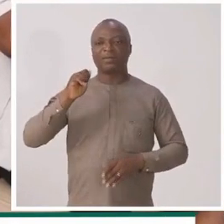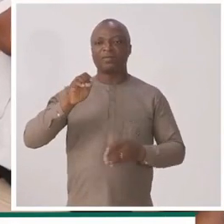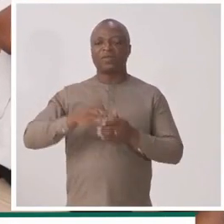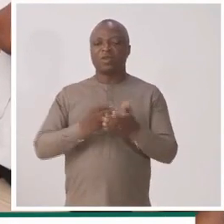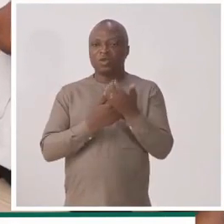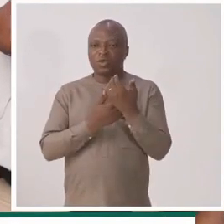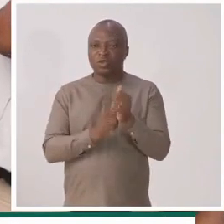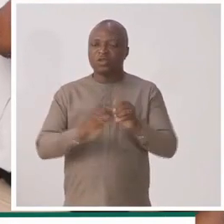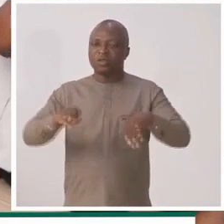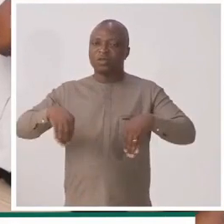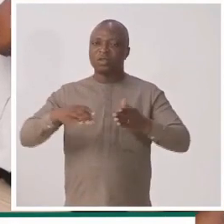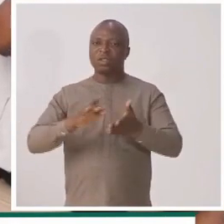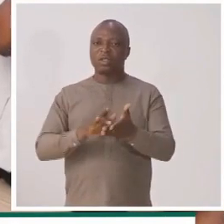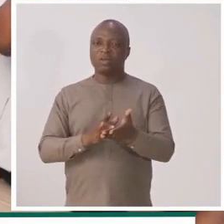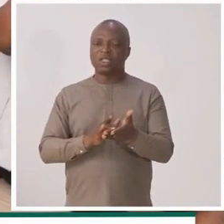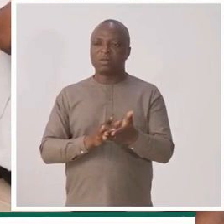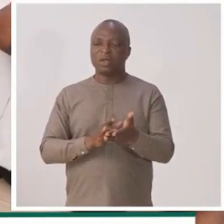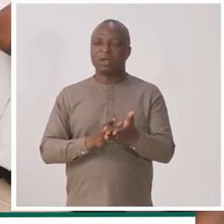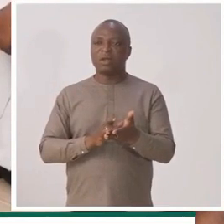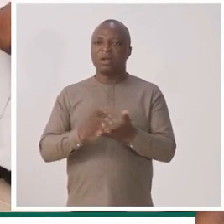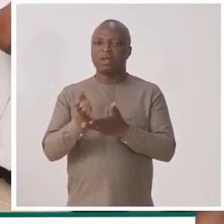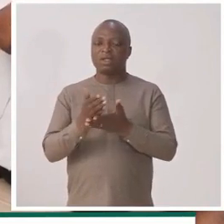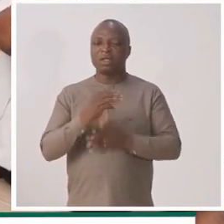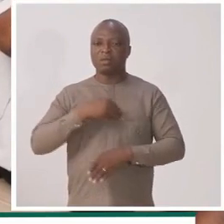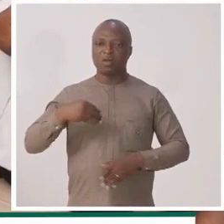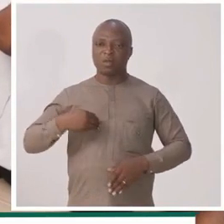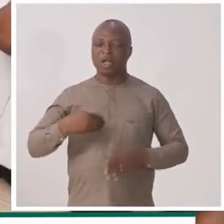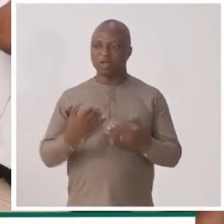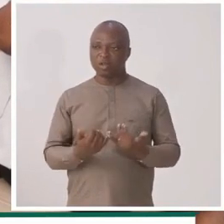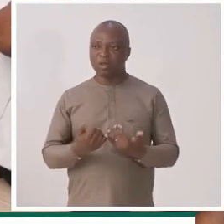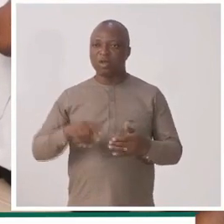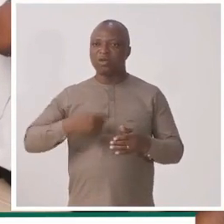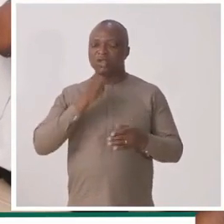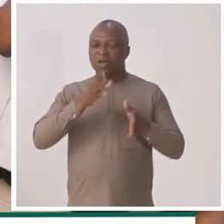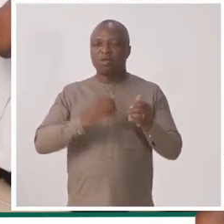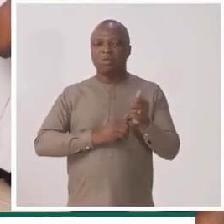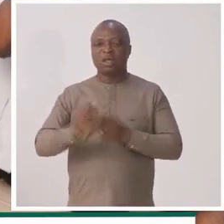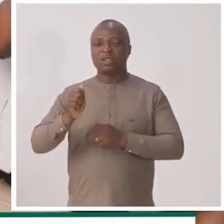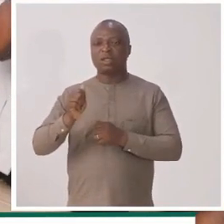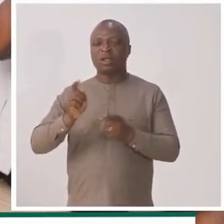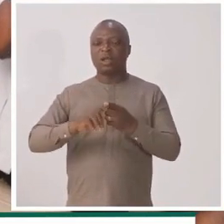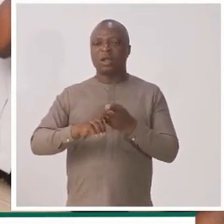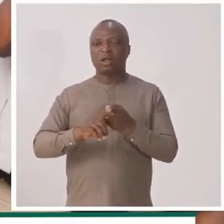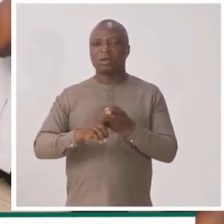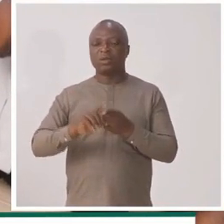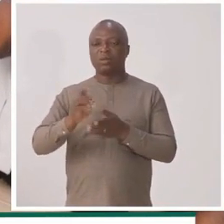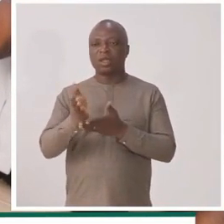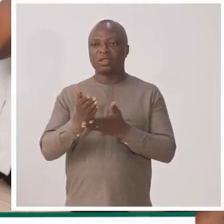d'ailleurs d'octroyer des prestations aux assurés. Actuellement, on est en train de passer